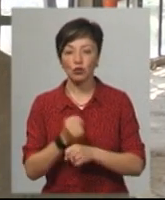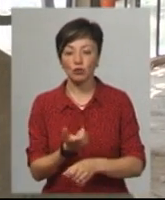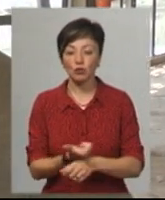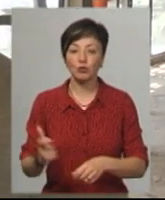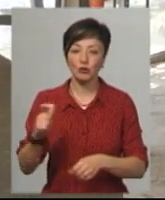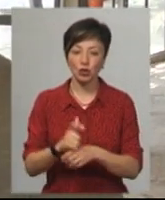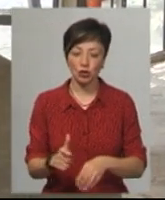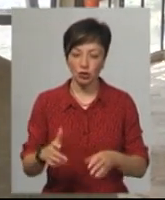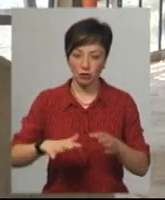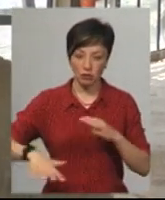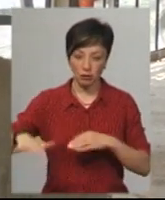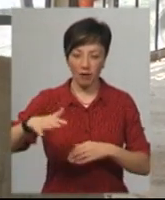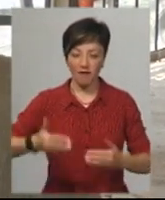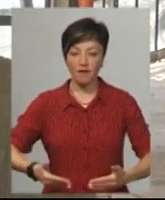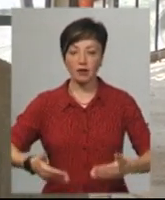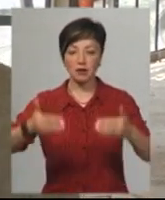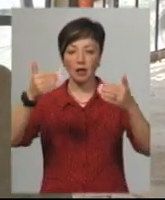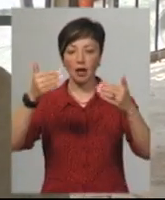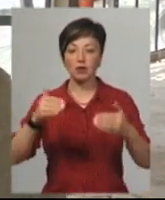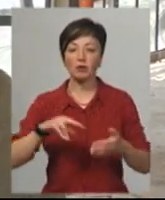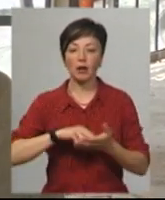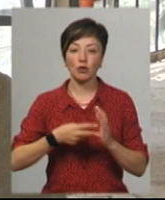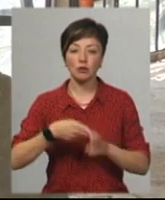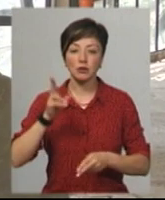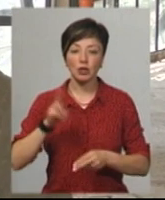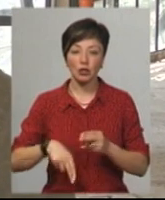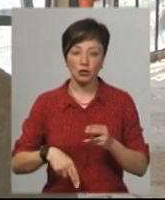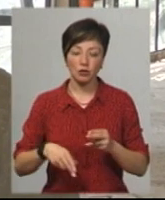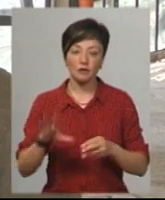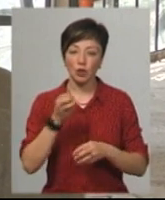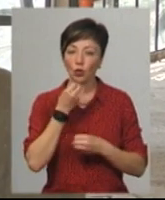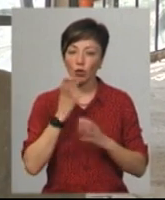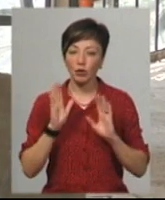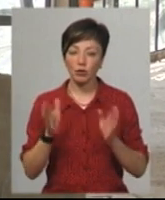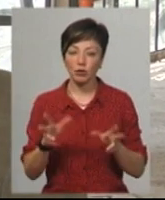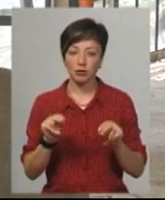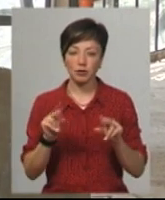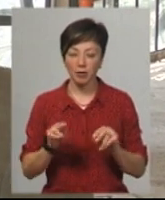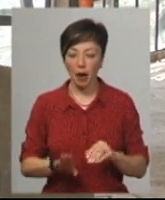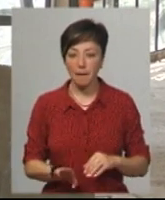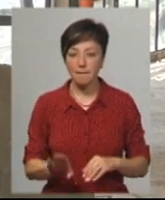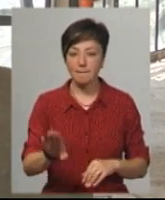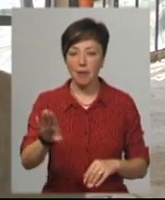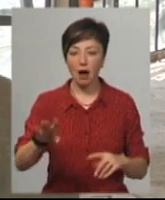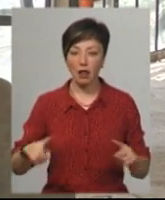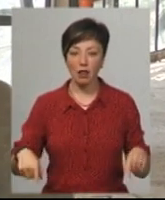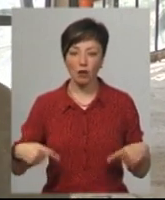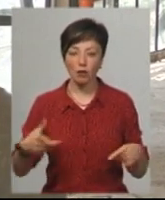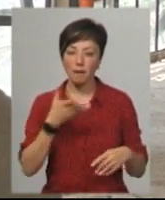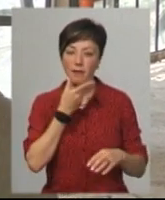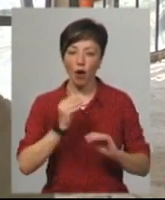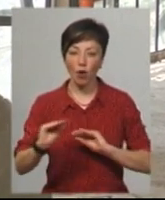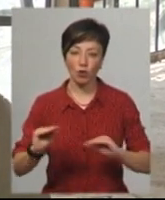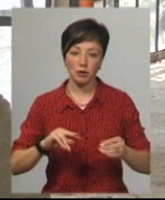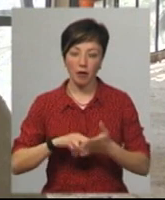фасаду, і плануємо також закінчити, дай Боже, все буде добре у нас пандус, і також благовострій.